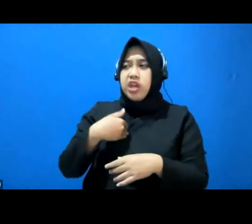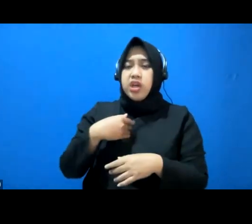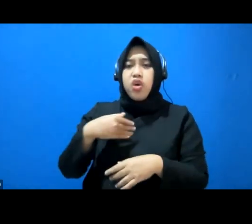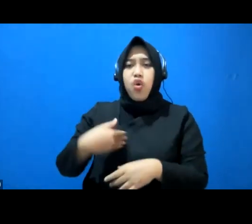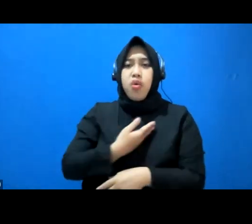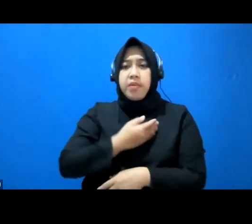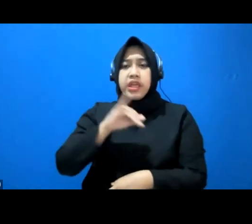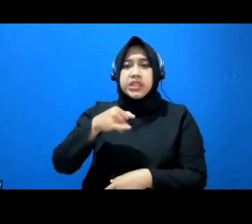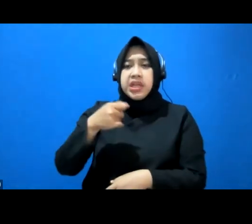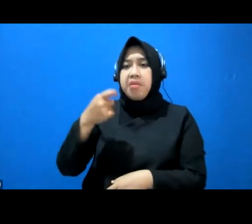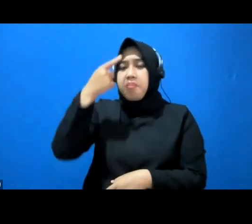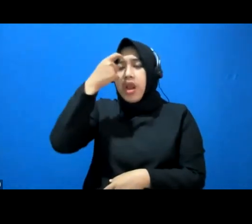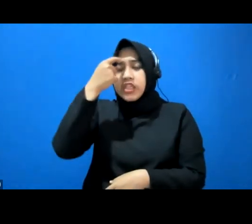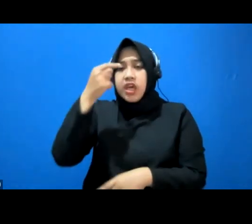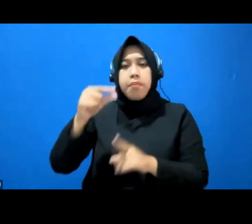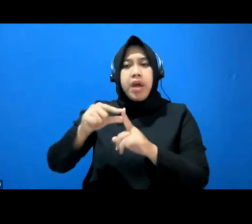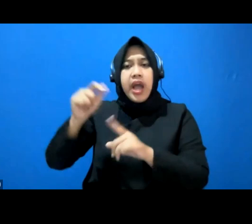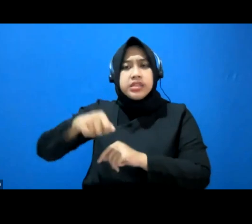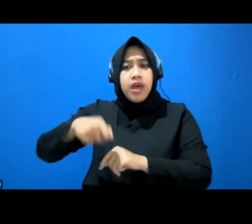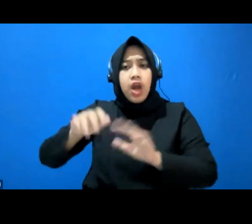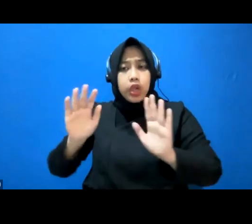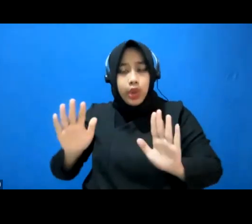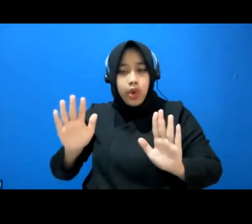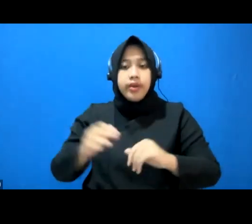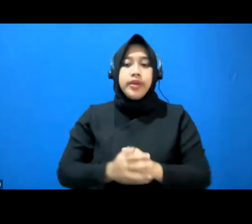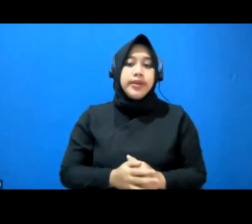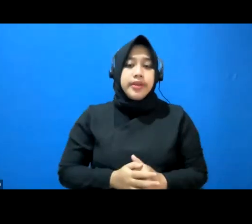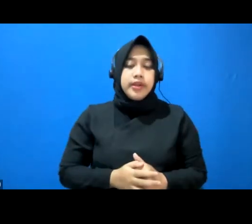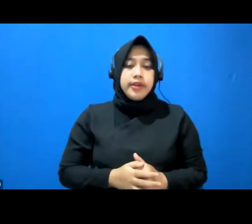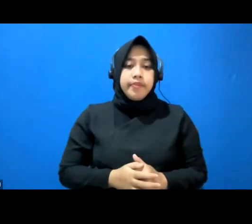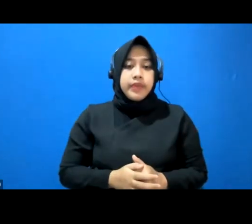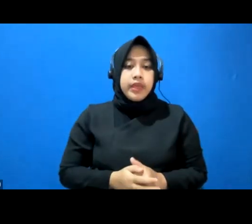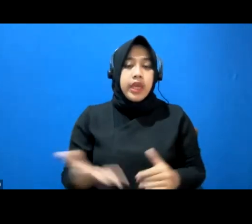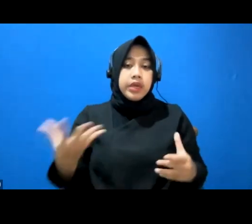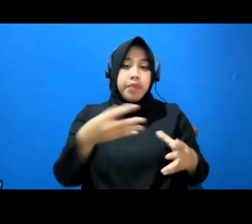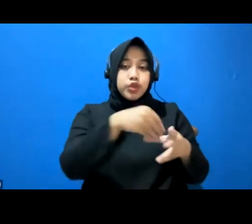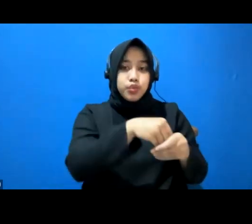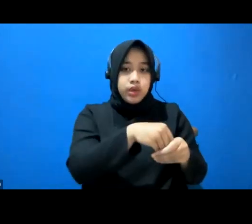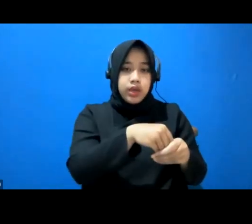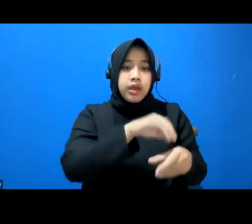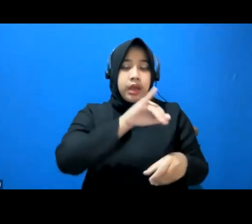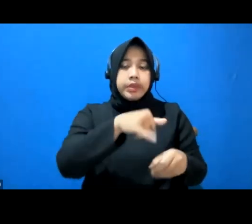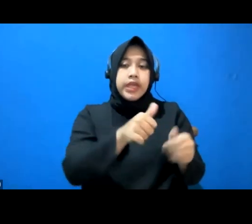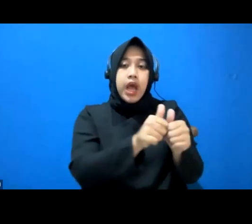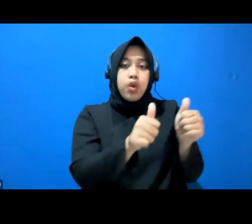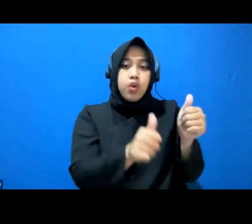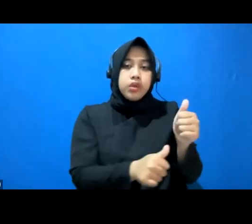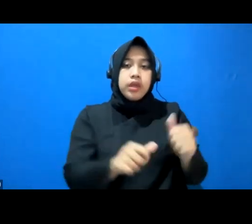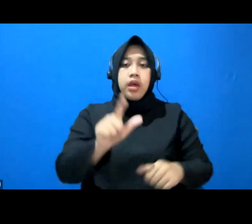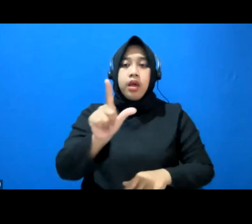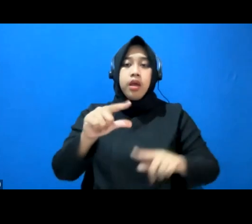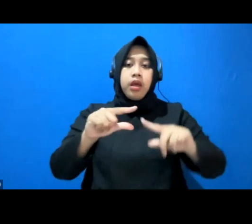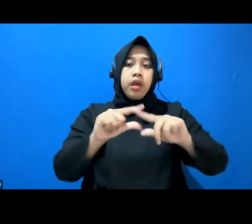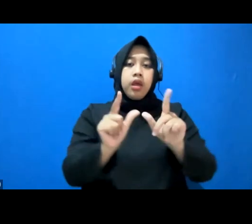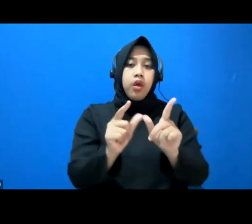Nah, kemudian yang kedua, yang di-invite untuk menjadi member oleh Low Hub, seingat